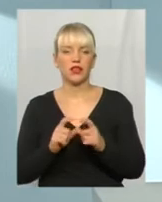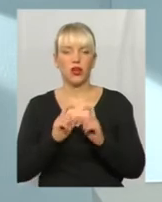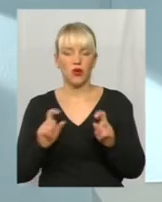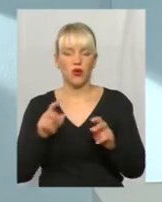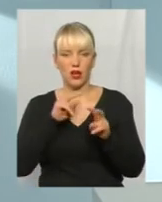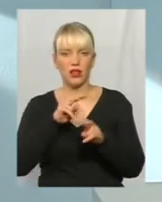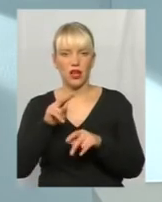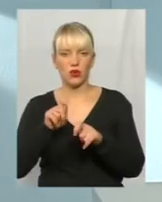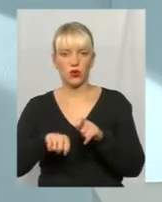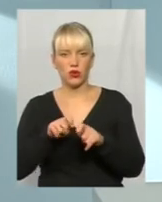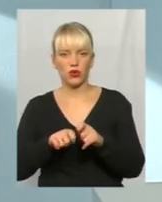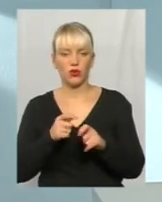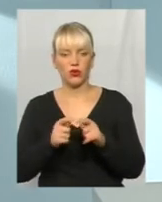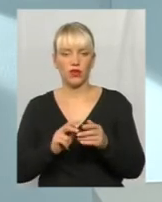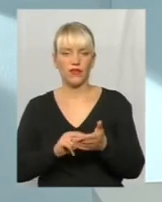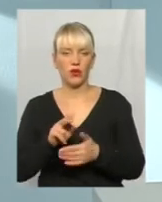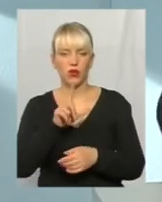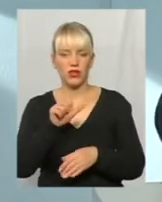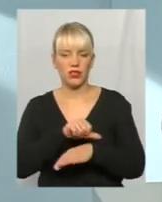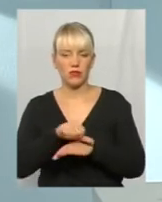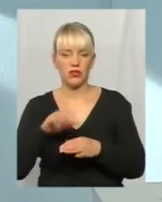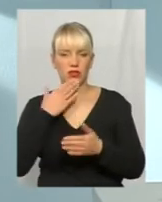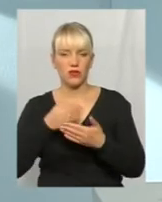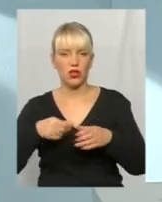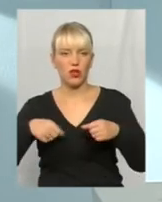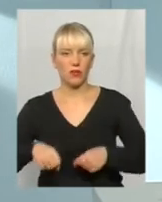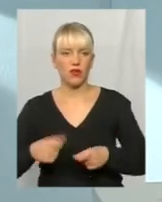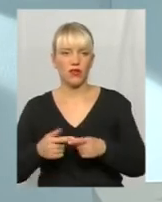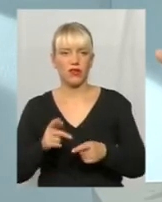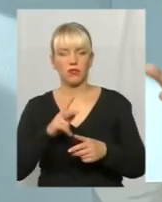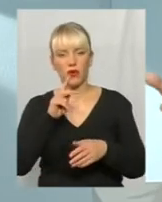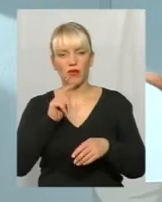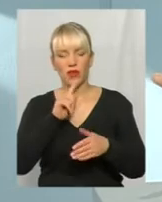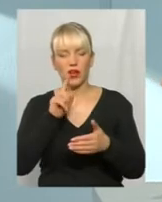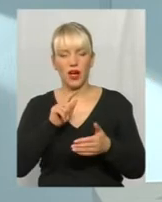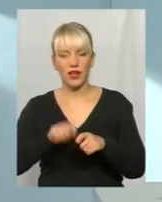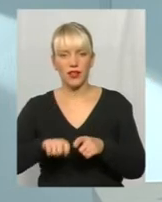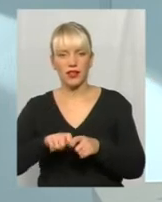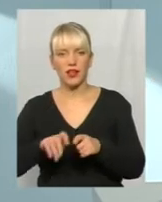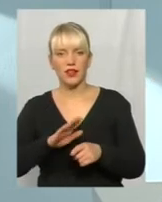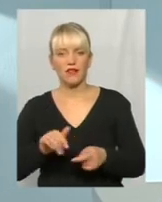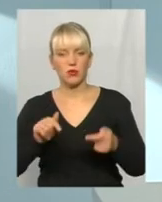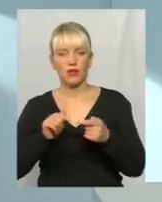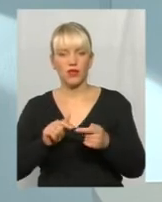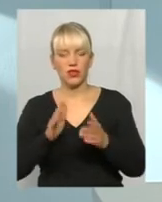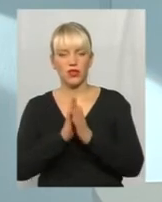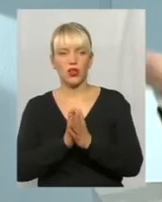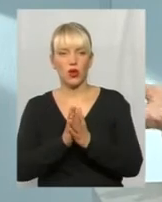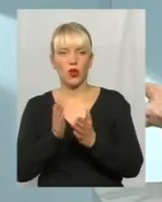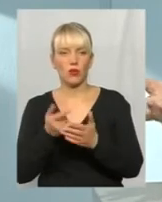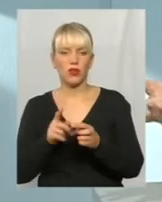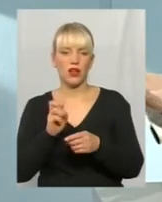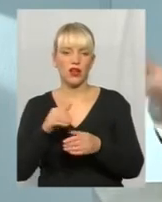контролю виходить за межі своїх повноважень, тобто перевіряє не у відповідності до питань, які є предметом перевірки, а